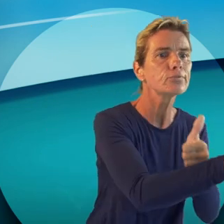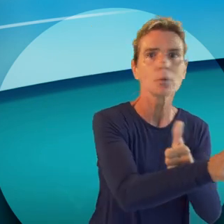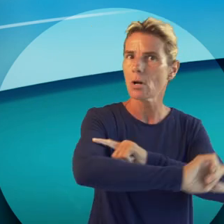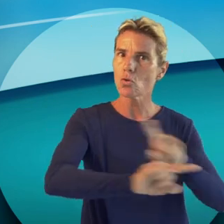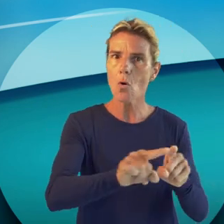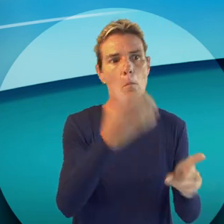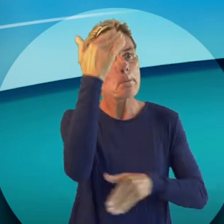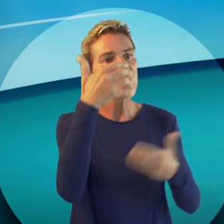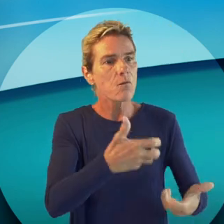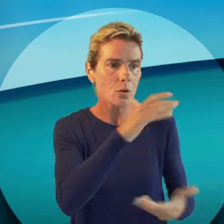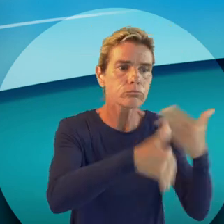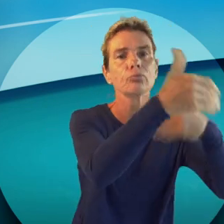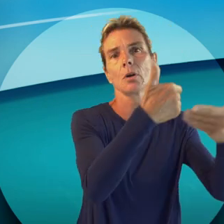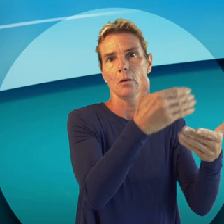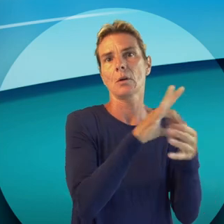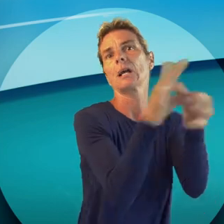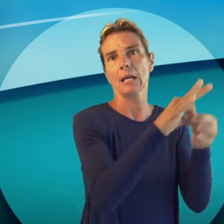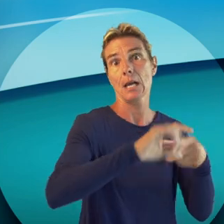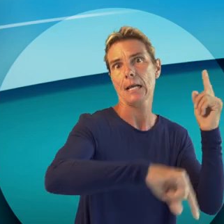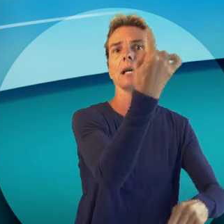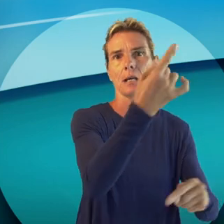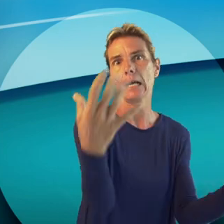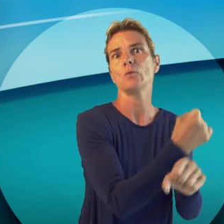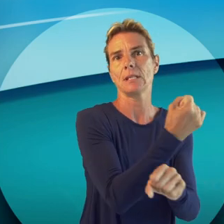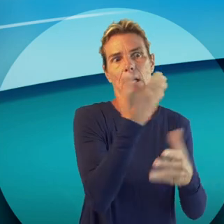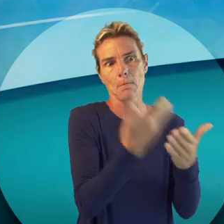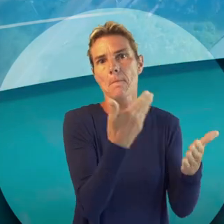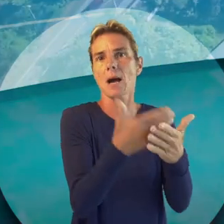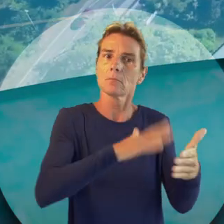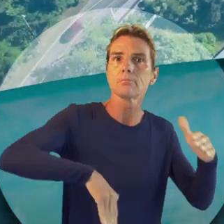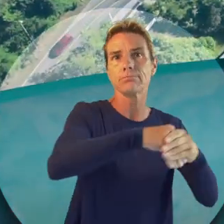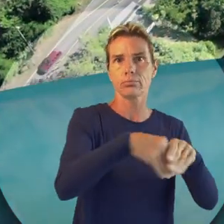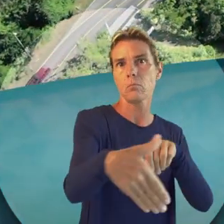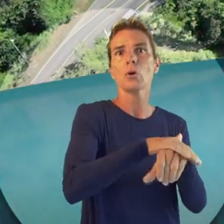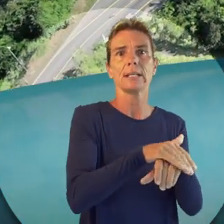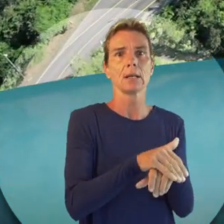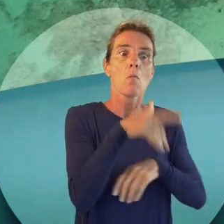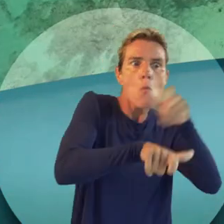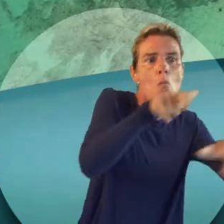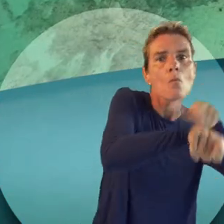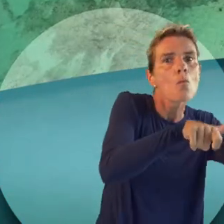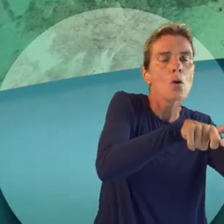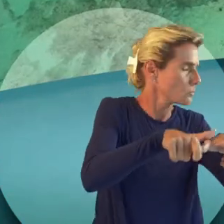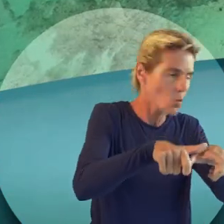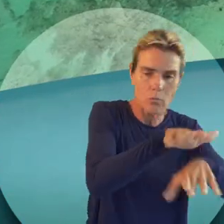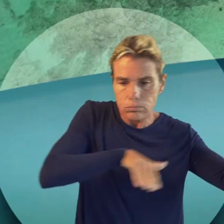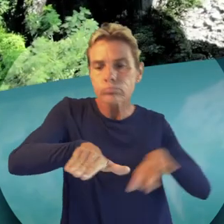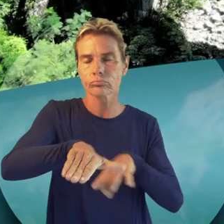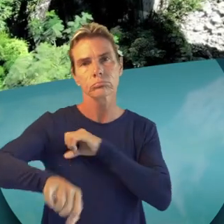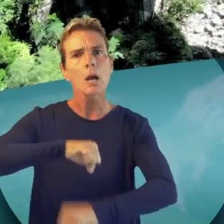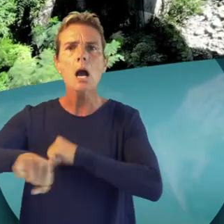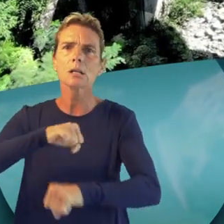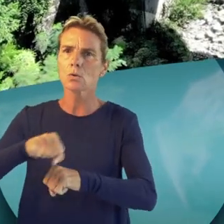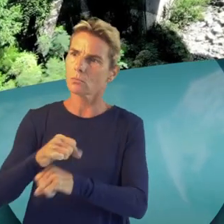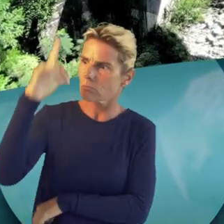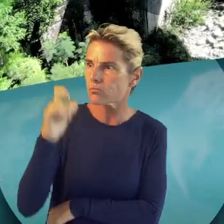si nous souhaitons bâtir en le domaine meilleur. C'est la base même de mon engagement politique. Plus que des mots, l'heure est à l'action.